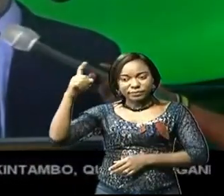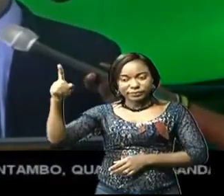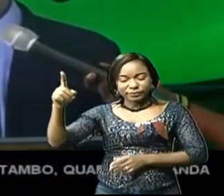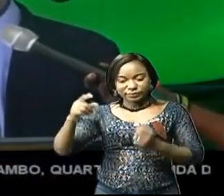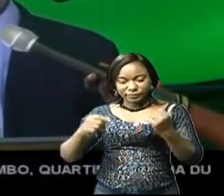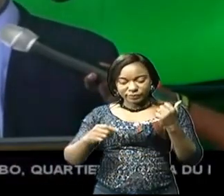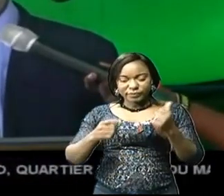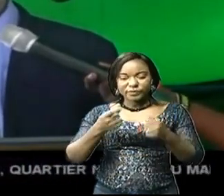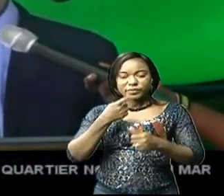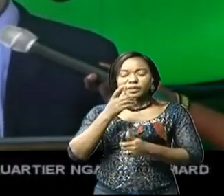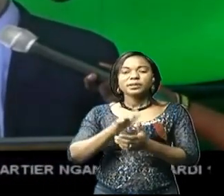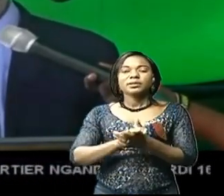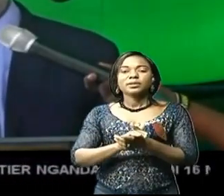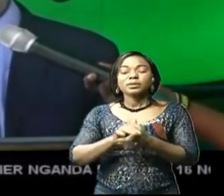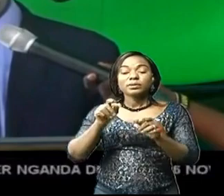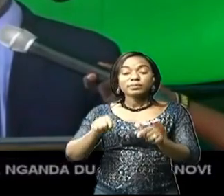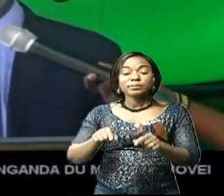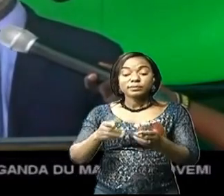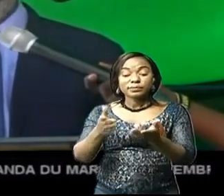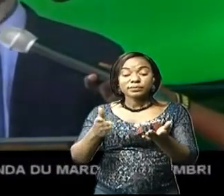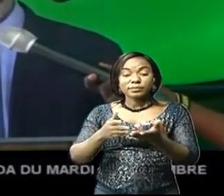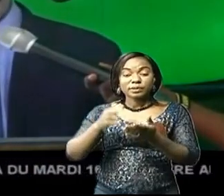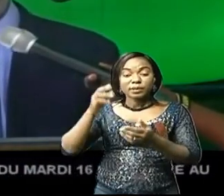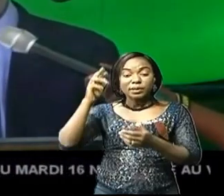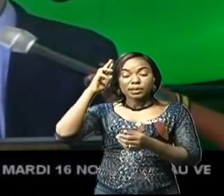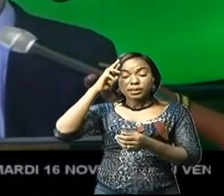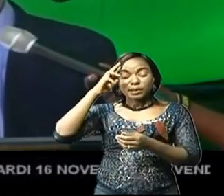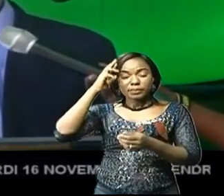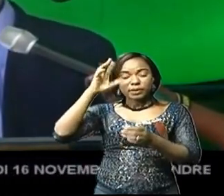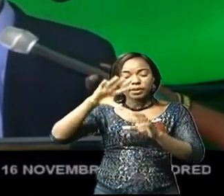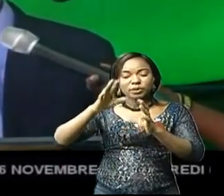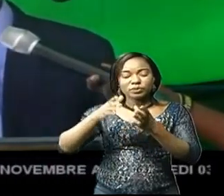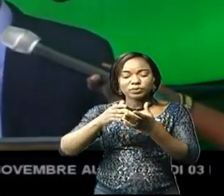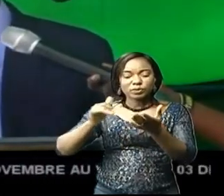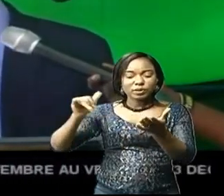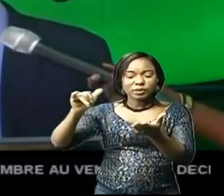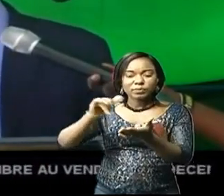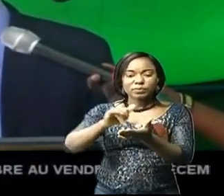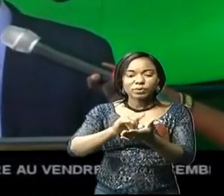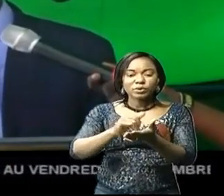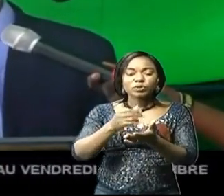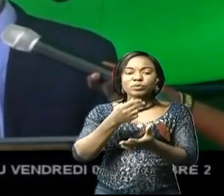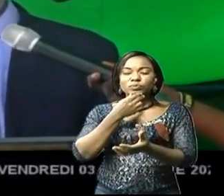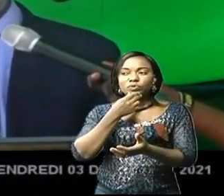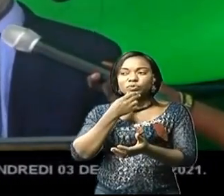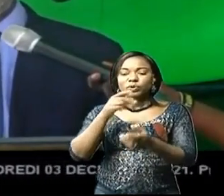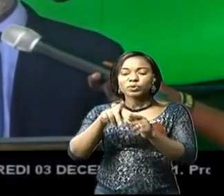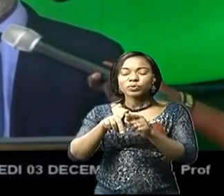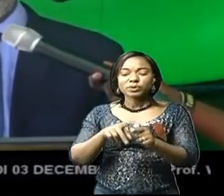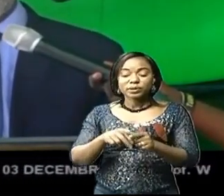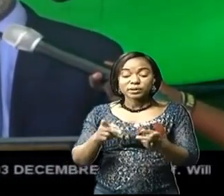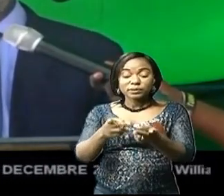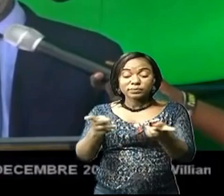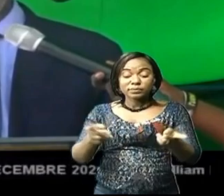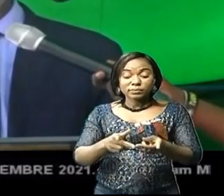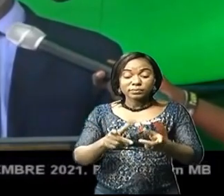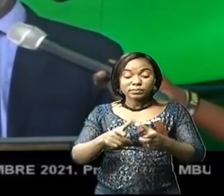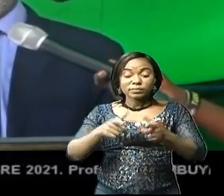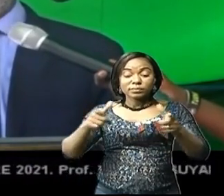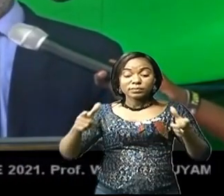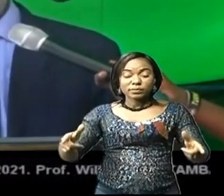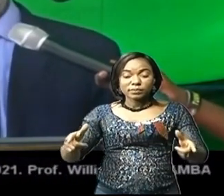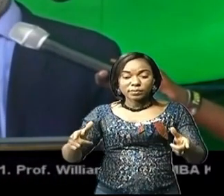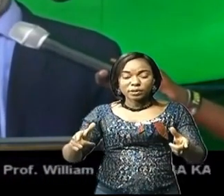ici l'occasion de rappeler que l'aéroport de Mbujimai est non seulement la plus grande plateforme aéroportuaire de la zone